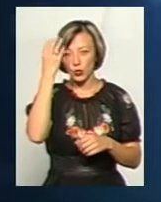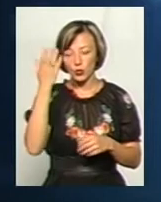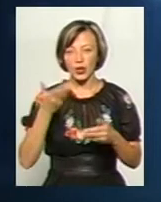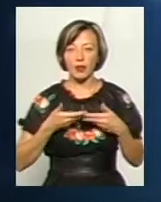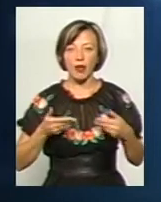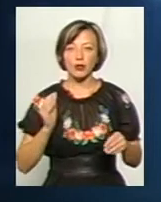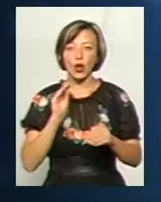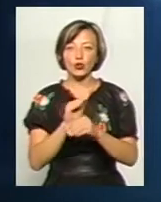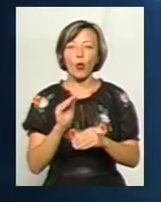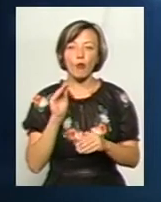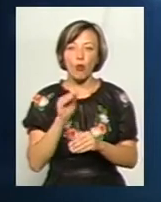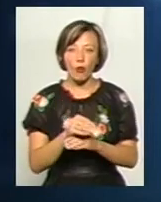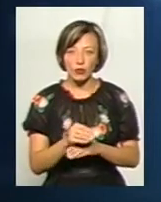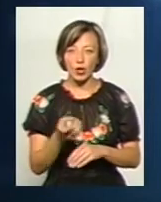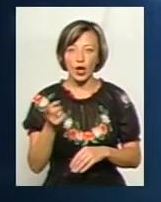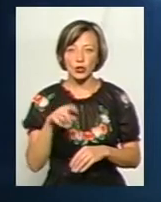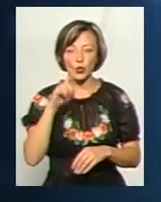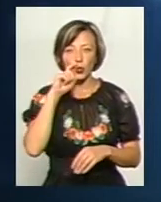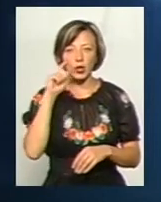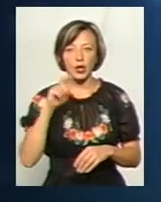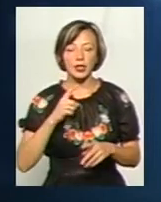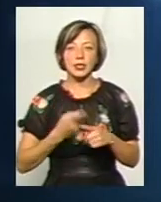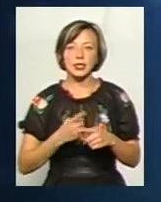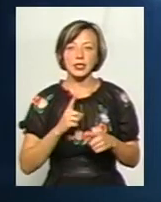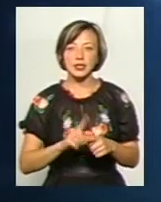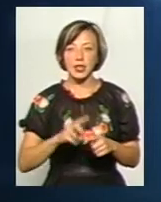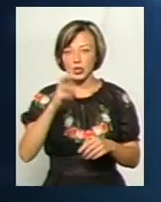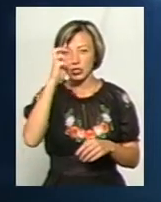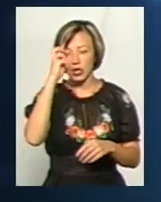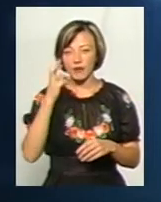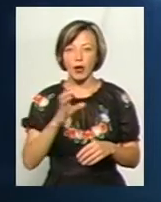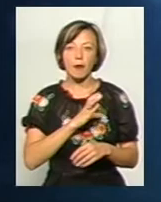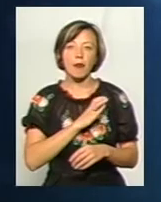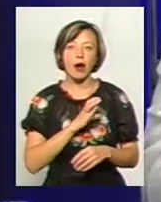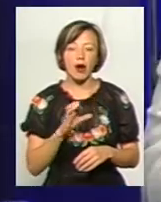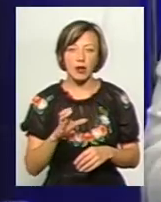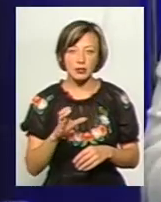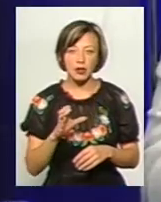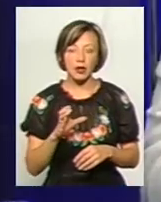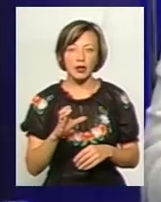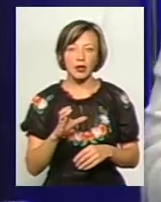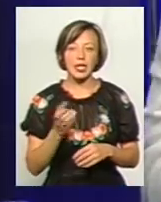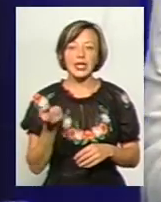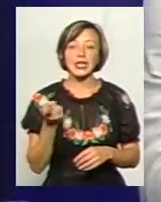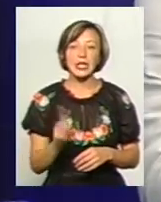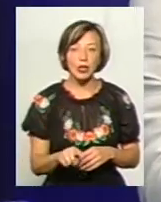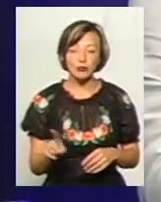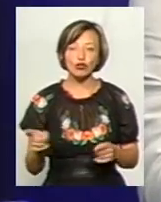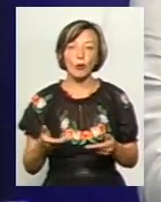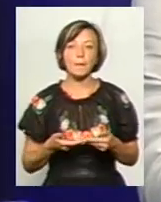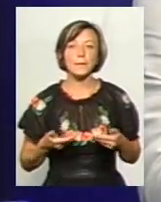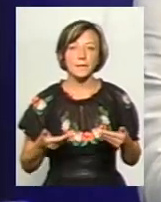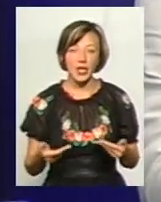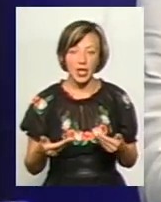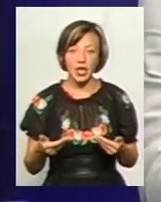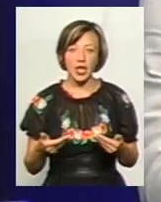доповнюють. Адже Україна – це держава, яка багата перш за все тим, що ми стоїмо